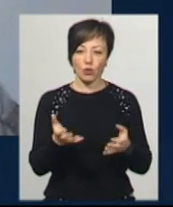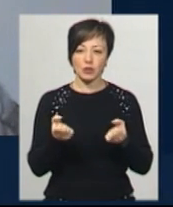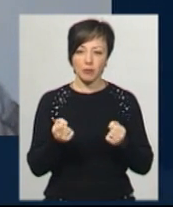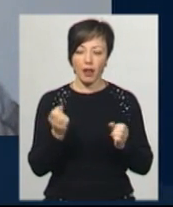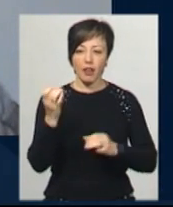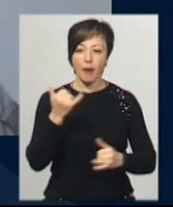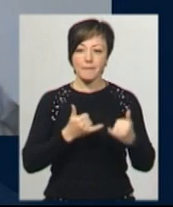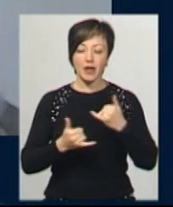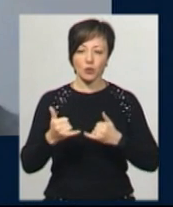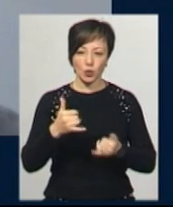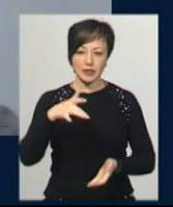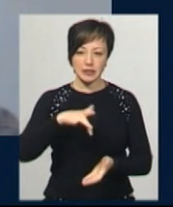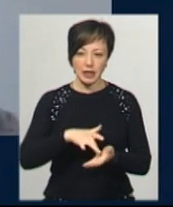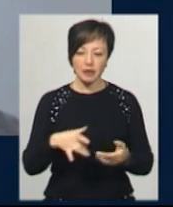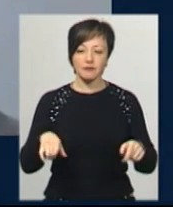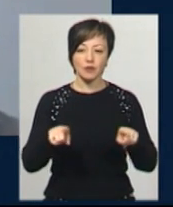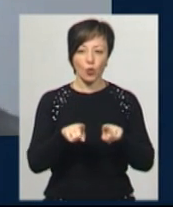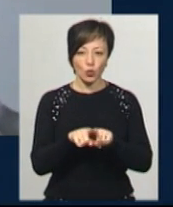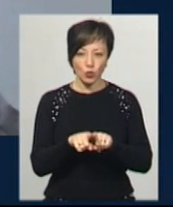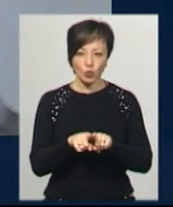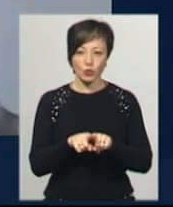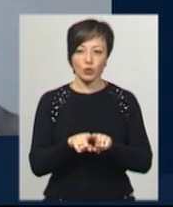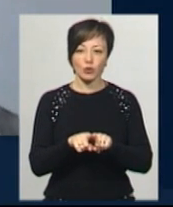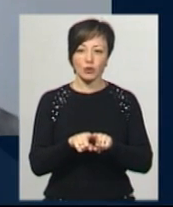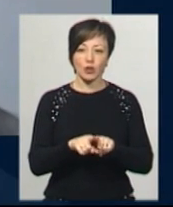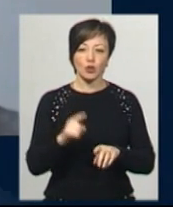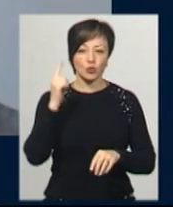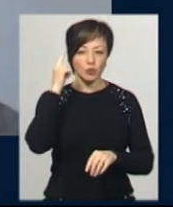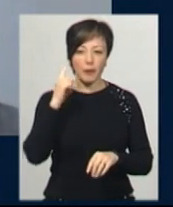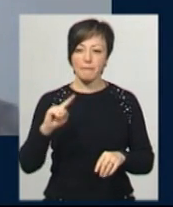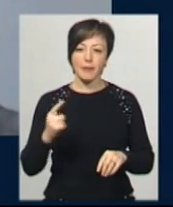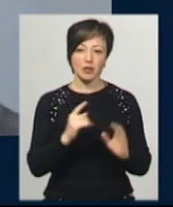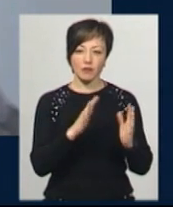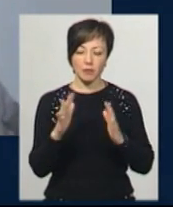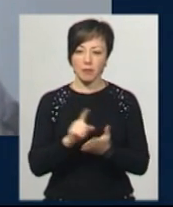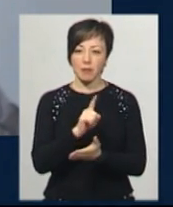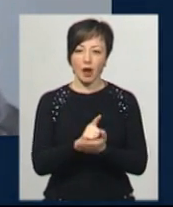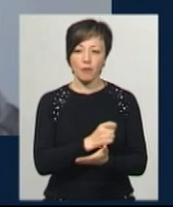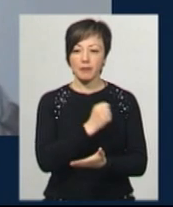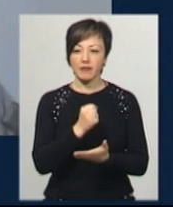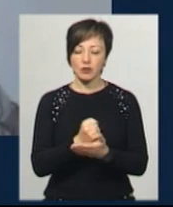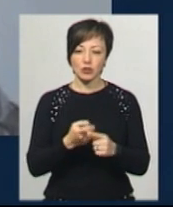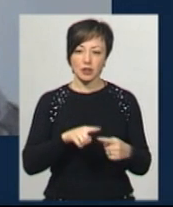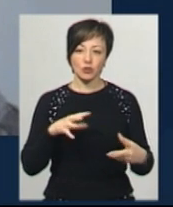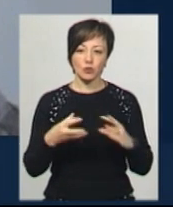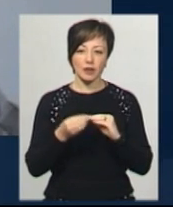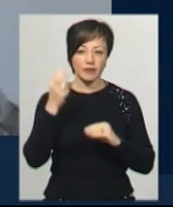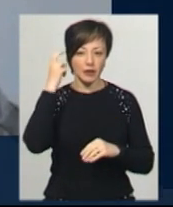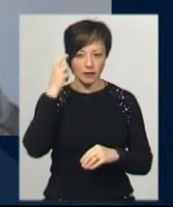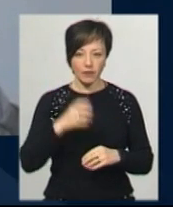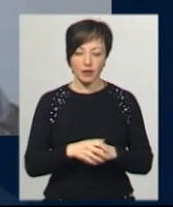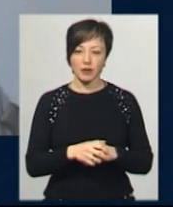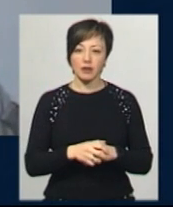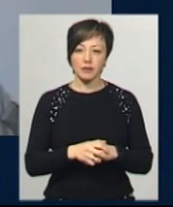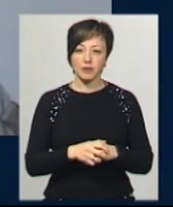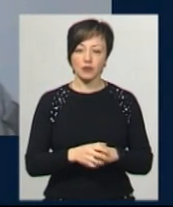лабораторний обласний центр, вони все рівно, я думаю, що це буде для перших випадків, мають підтверджувати ці результати в Києві. І